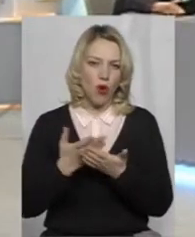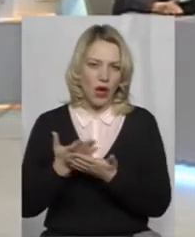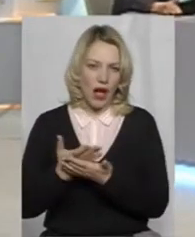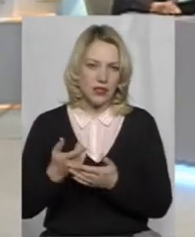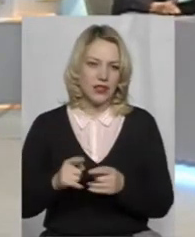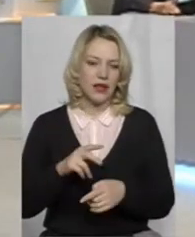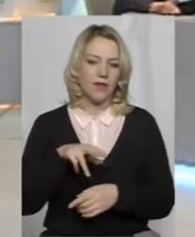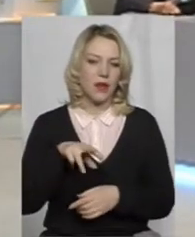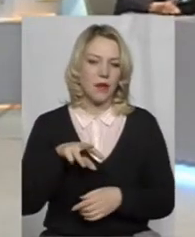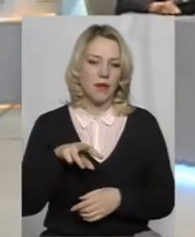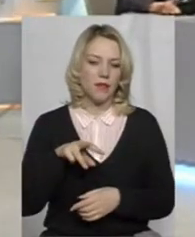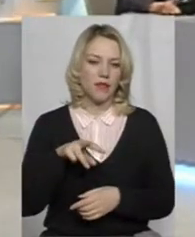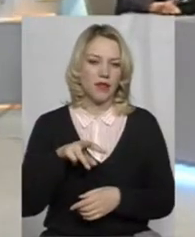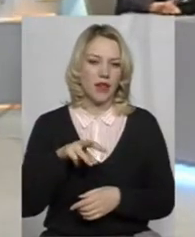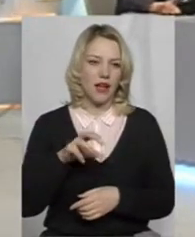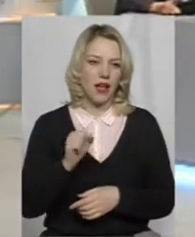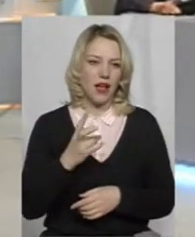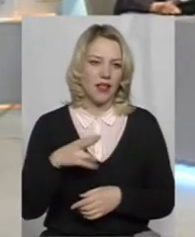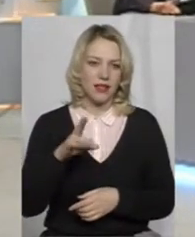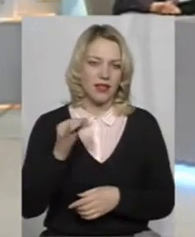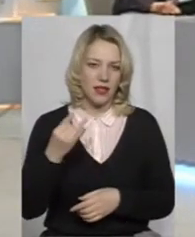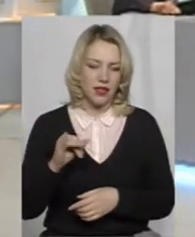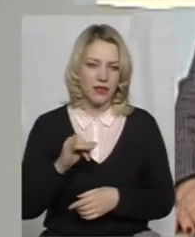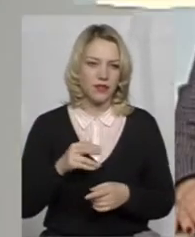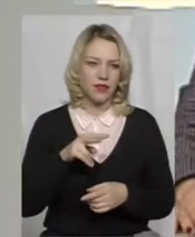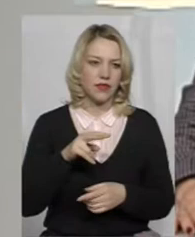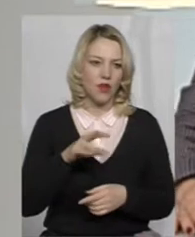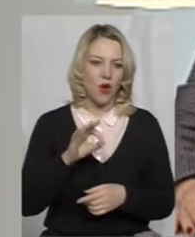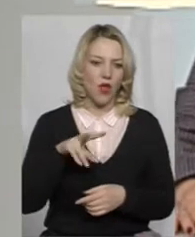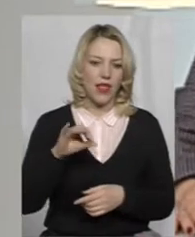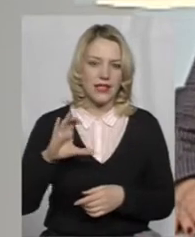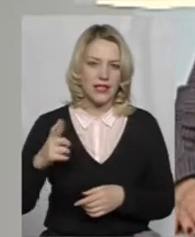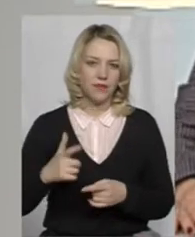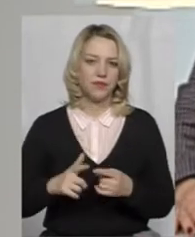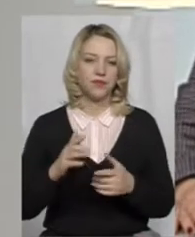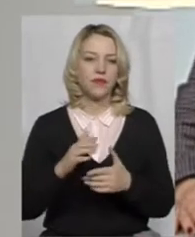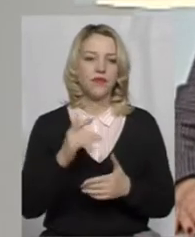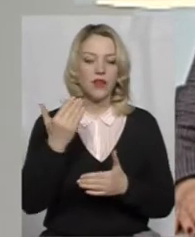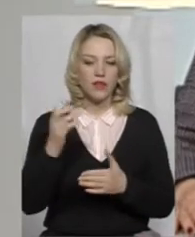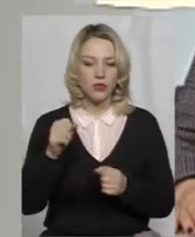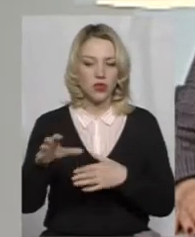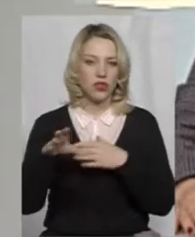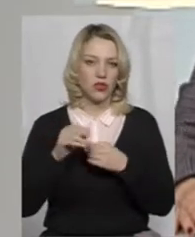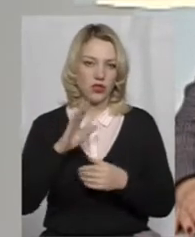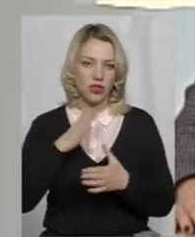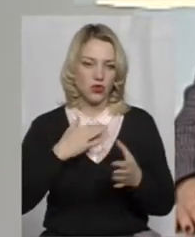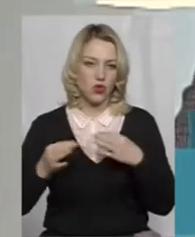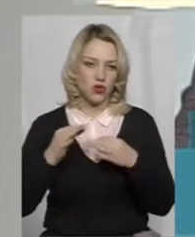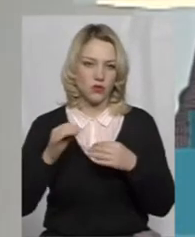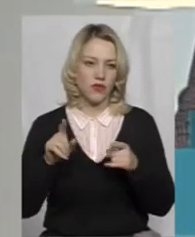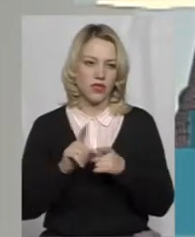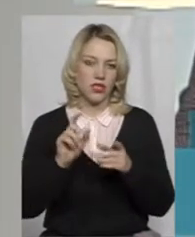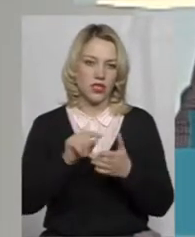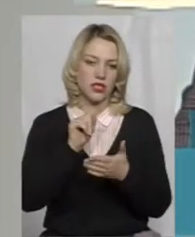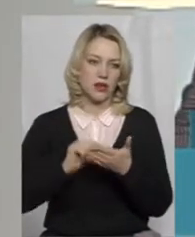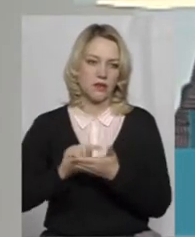Нагадую, ви теж можете долучатися до розмови у мережі Фейсбук, а також ставити